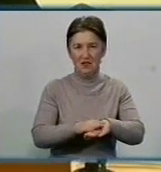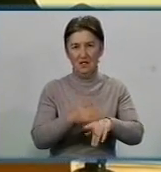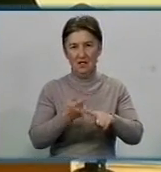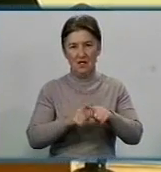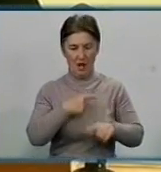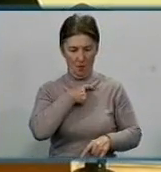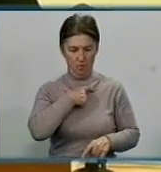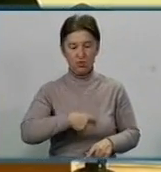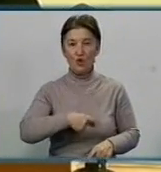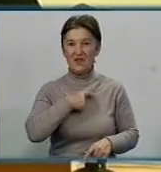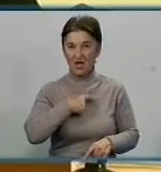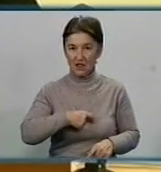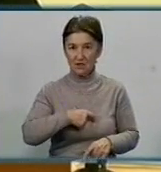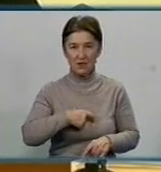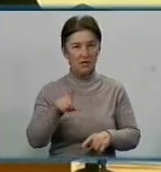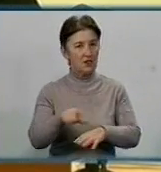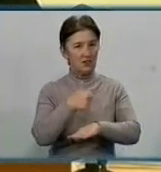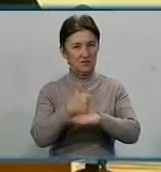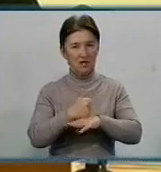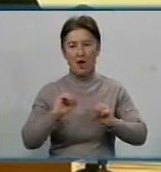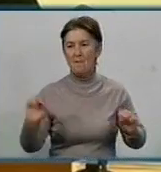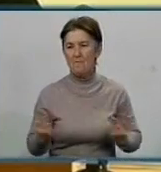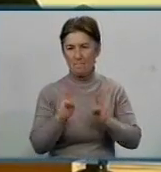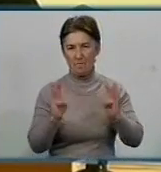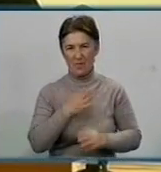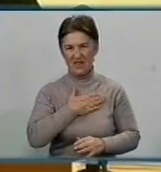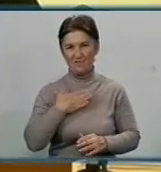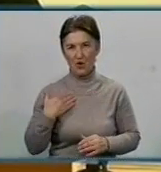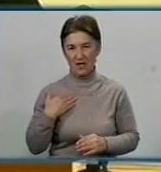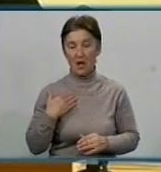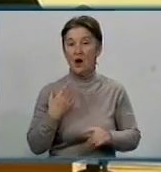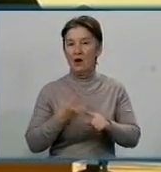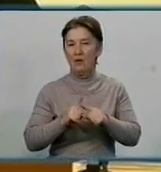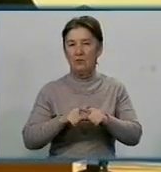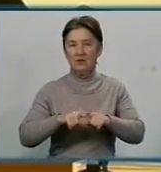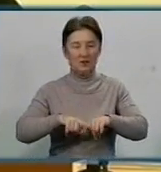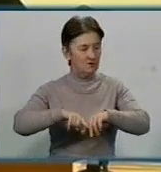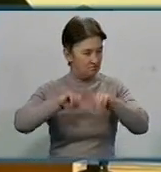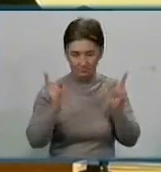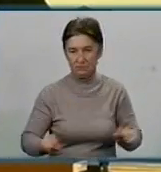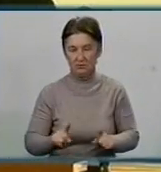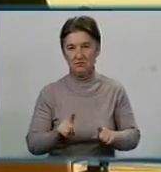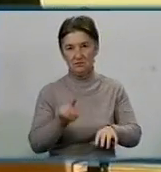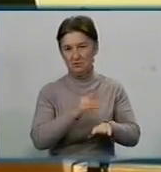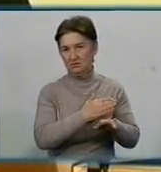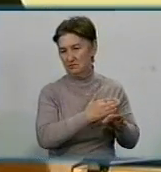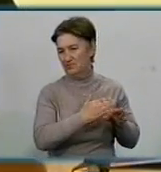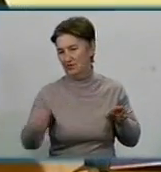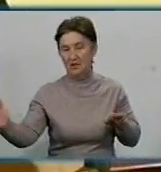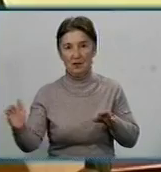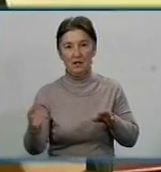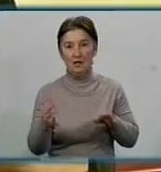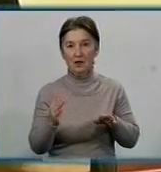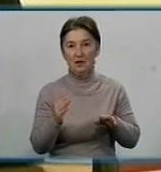бронхіти і найголовніша пневмонія, яка дуже має такий молом'яносний перебіг, близьковичний